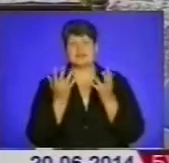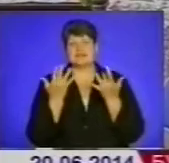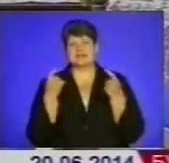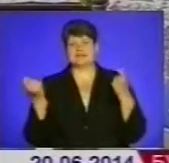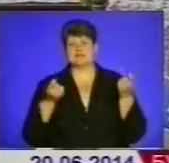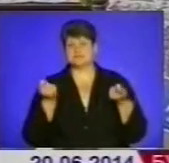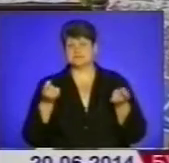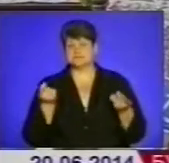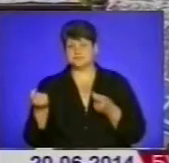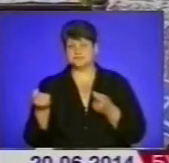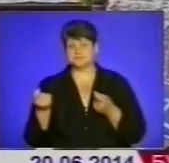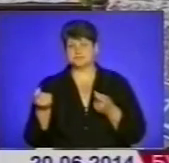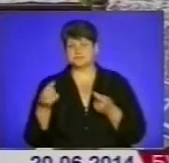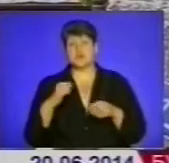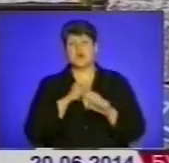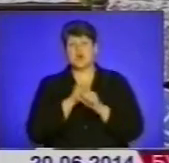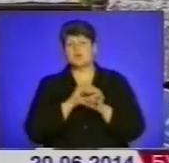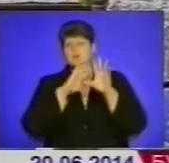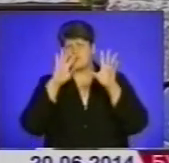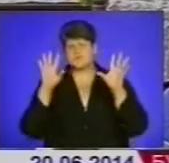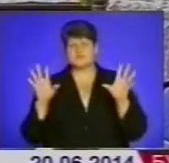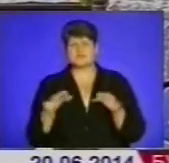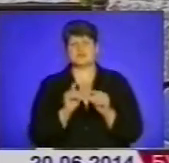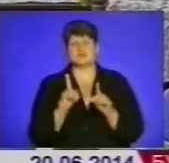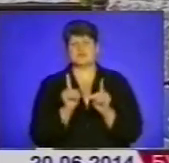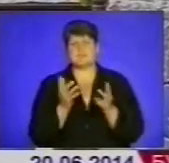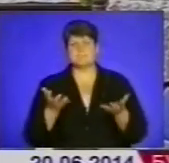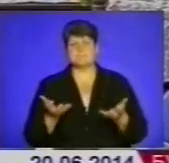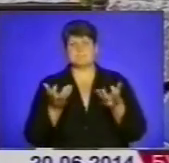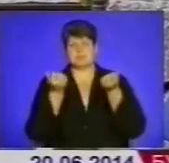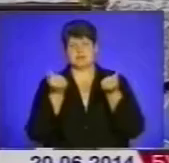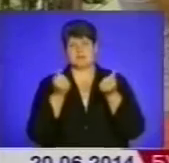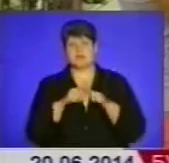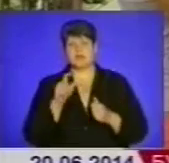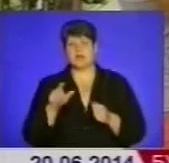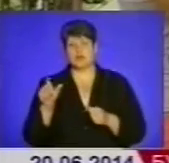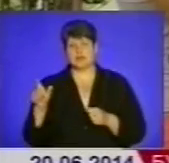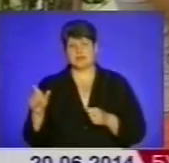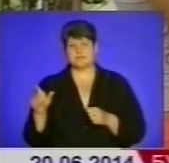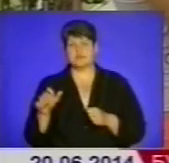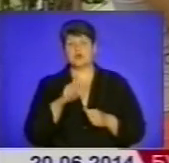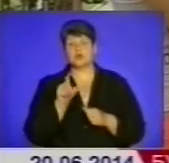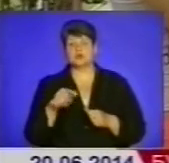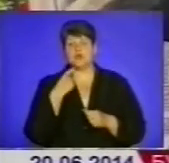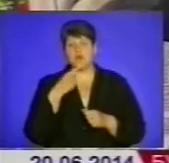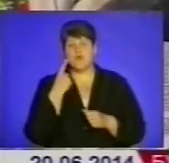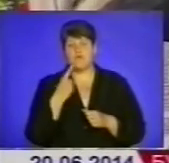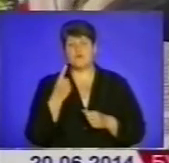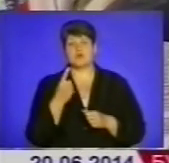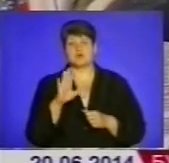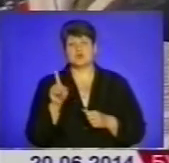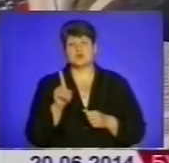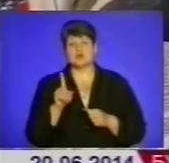робимо все, щоб також якось підтримати людей. Та й самі люди, каже Ілона Мостіпан,